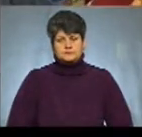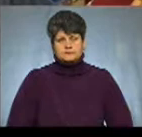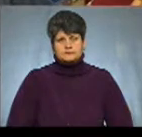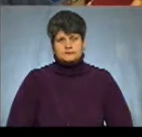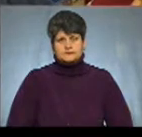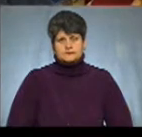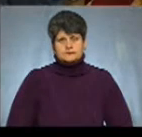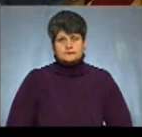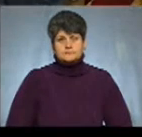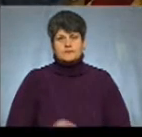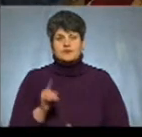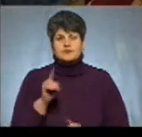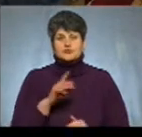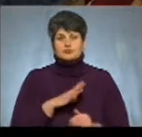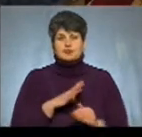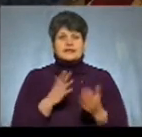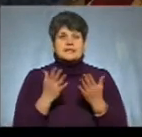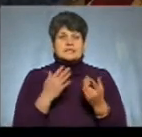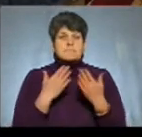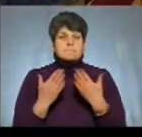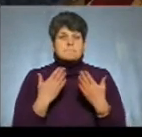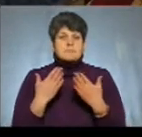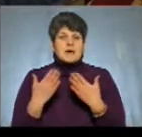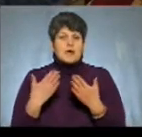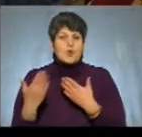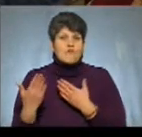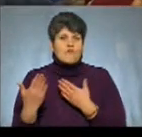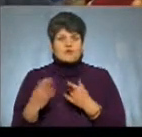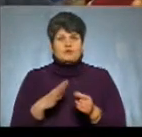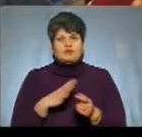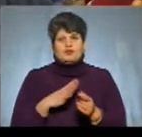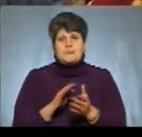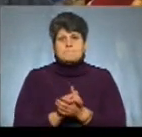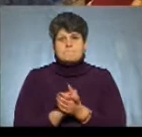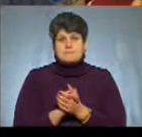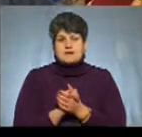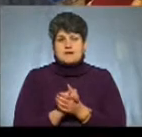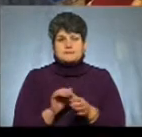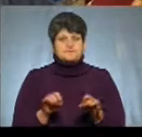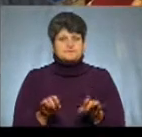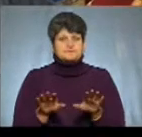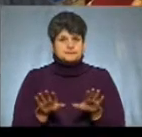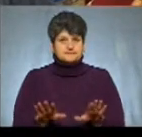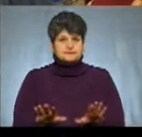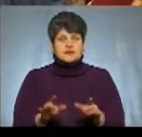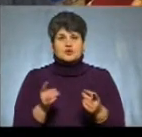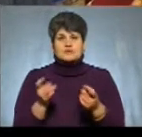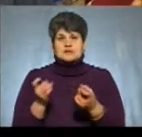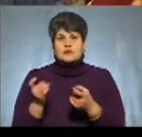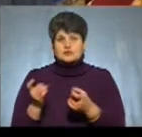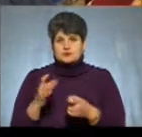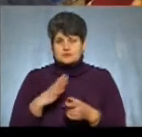Щоб вони були якісь переговори, щоб був якийсь мирний схід, щоб залучити були,